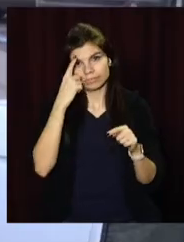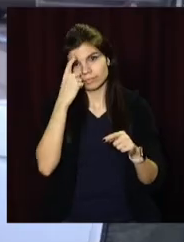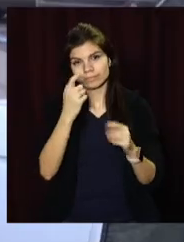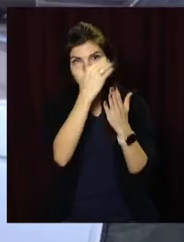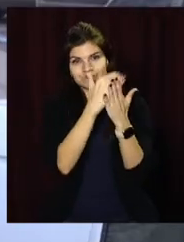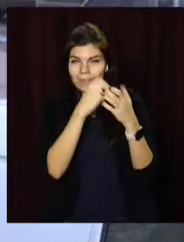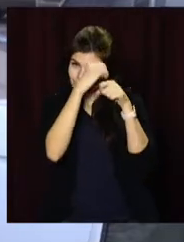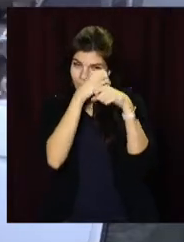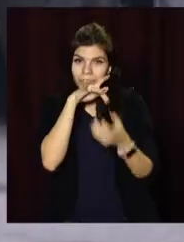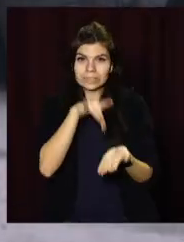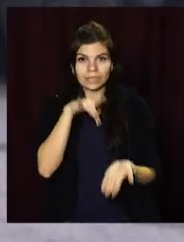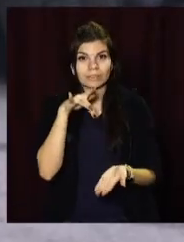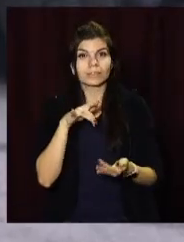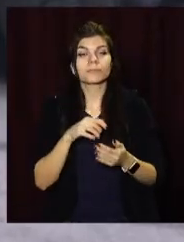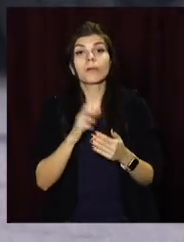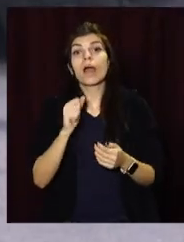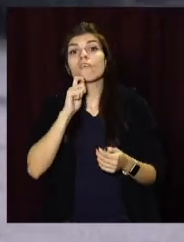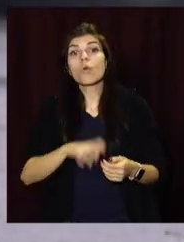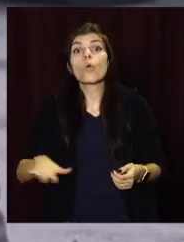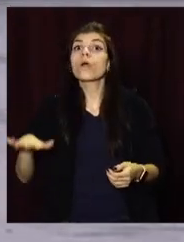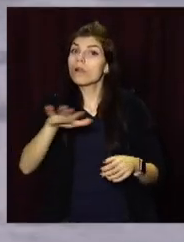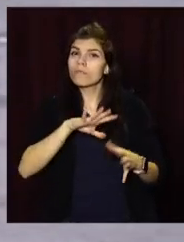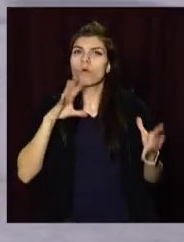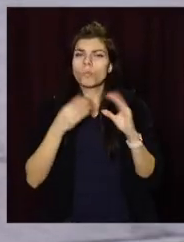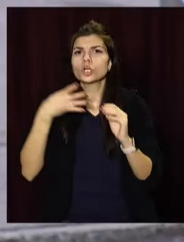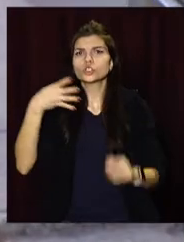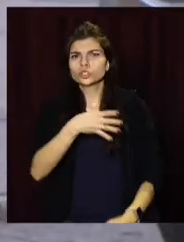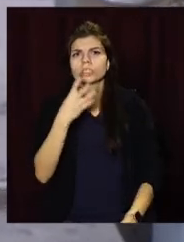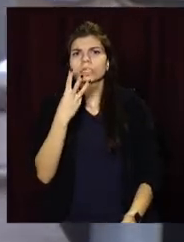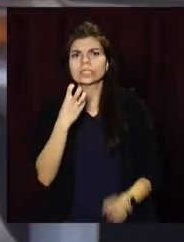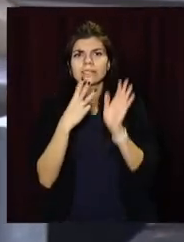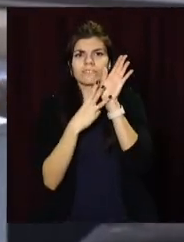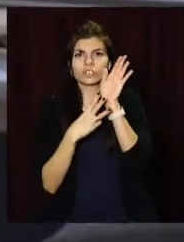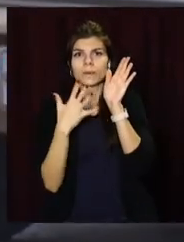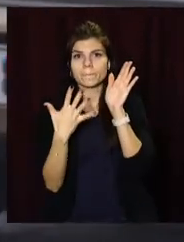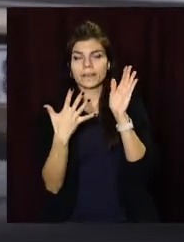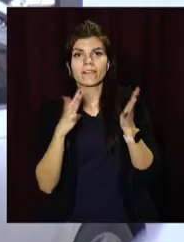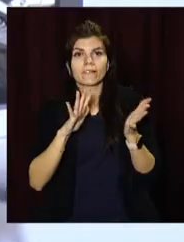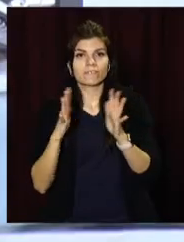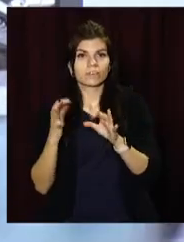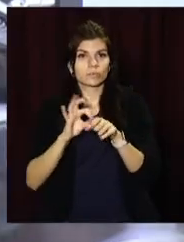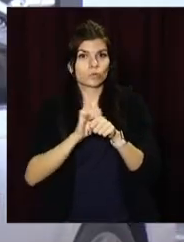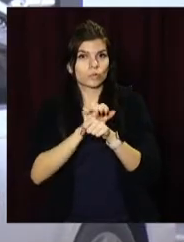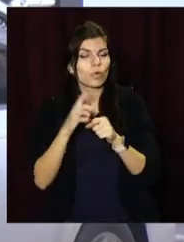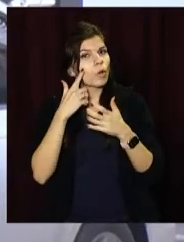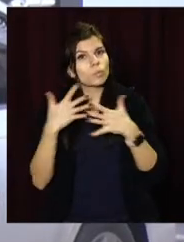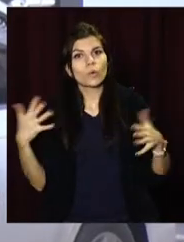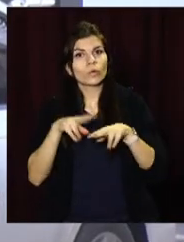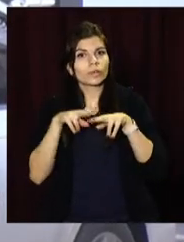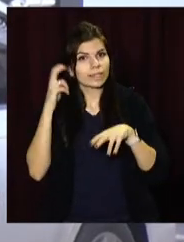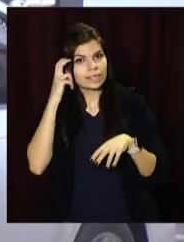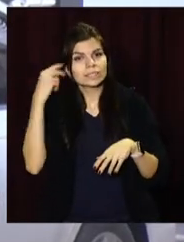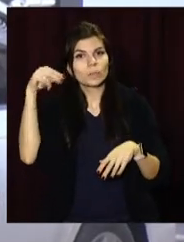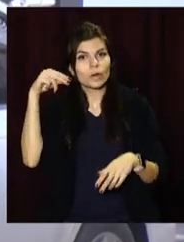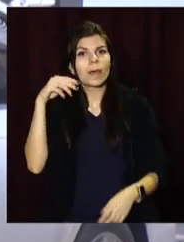в обласному лабораторному центрі. А в Україні за добу 4385 нових випадків ковід. Найбільше у столиці –